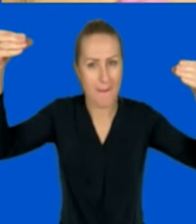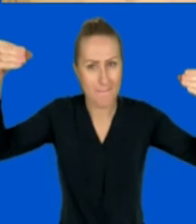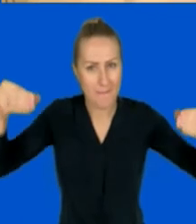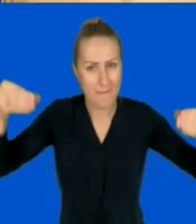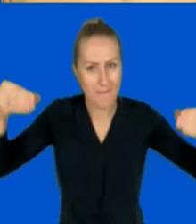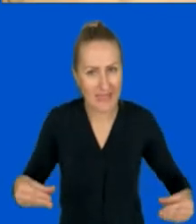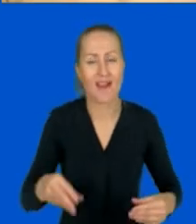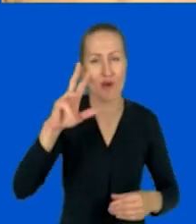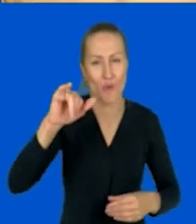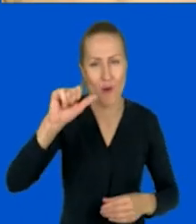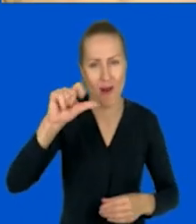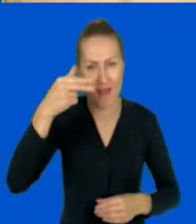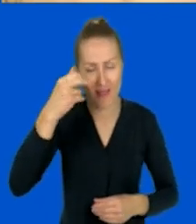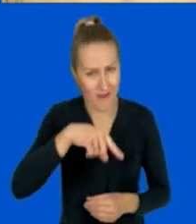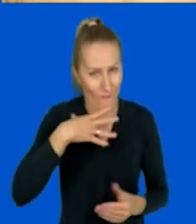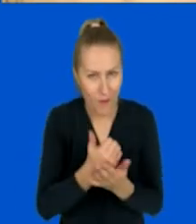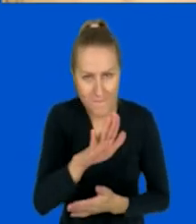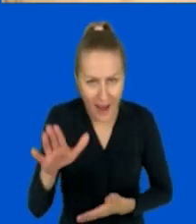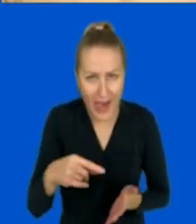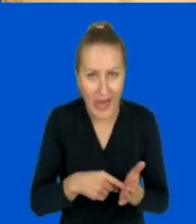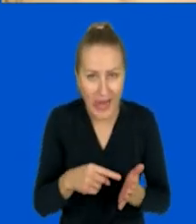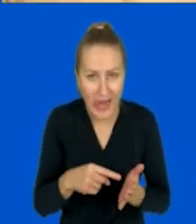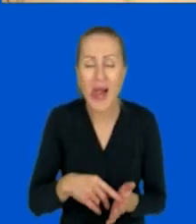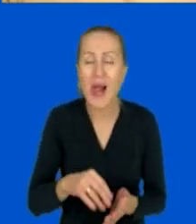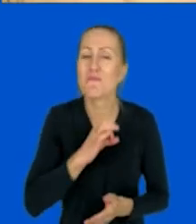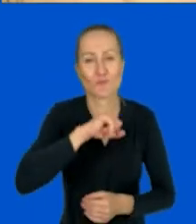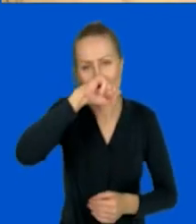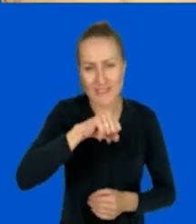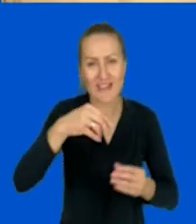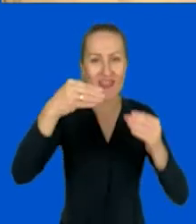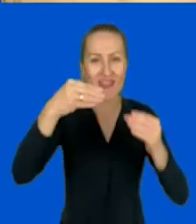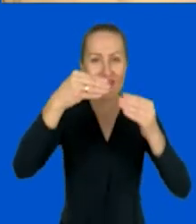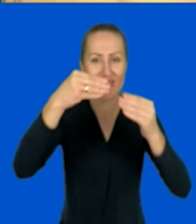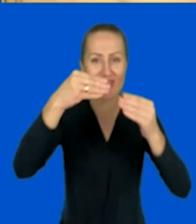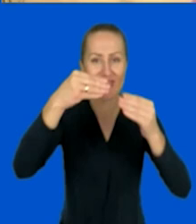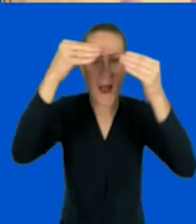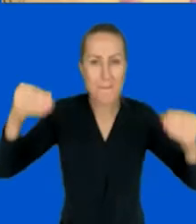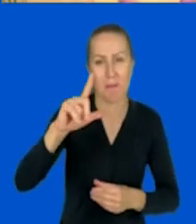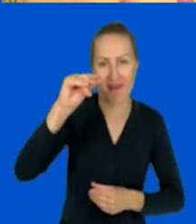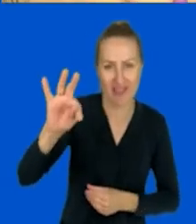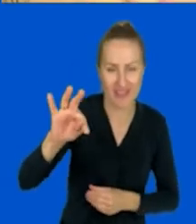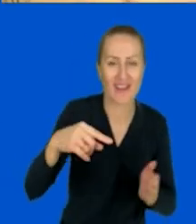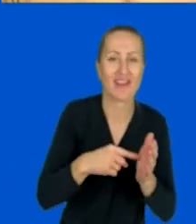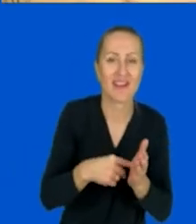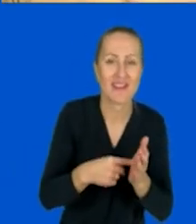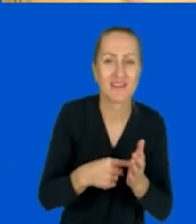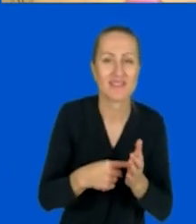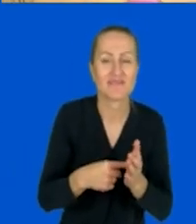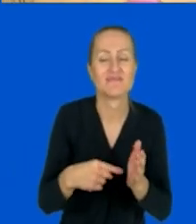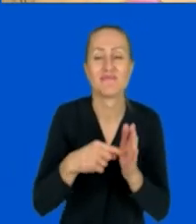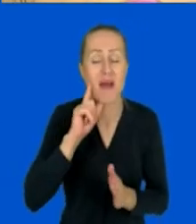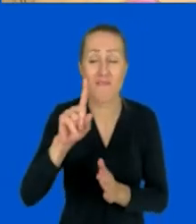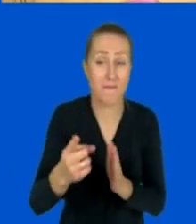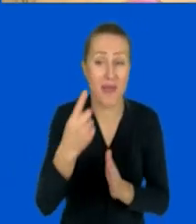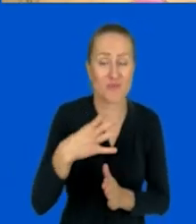korzystacie z wirtualnych tablic. Moją ulubioną wirtualną tablicą jest Padlet. To też narzędzie, które jest